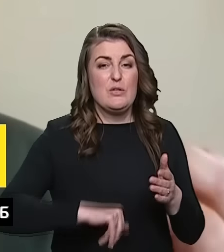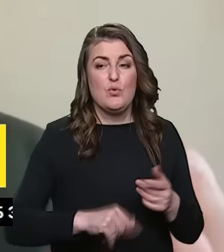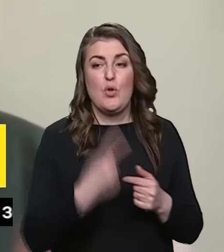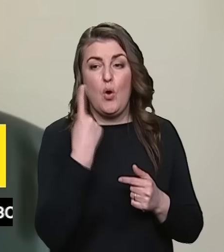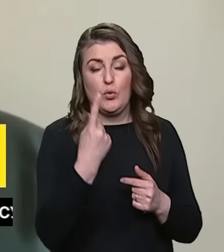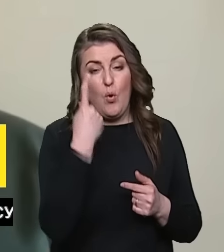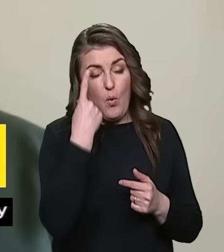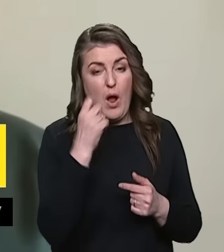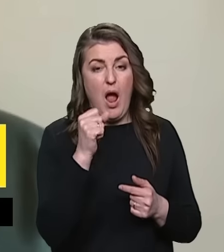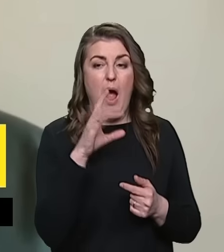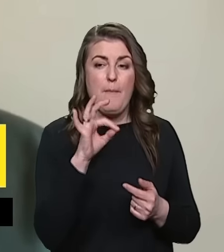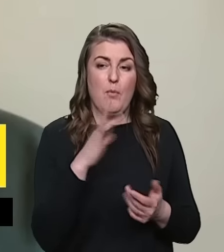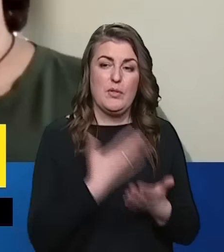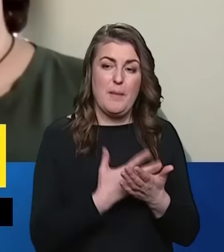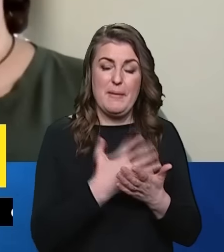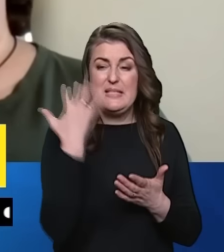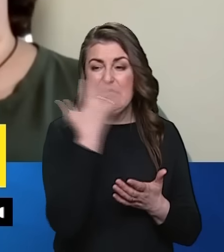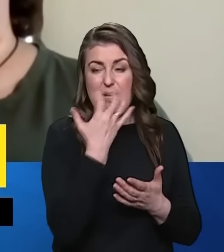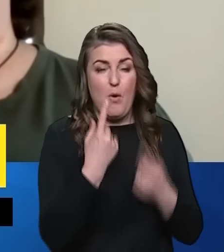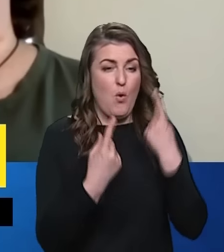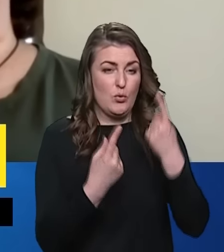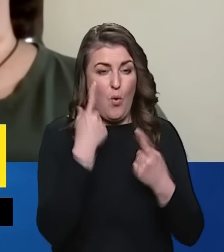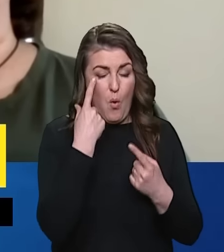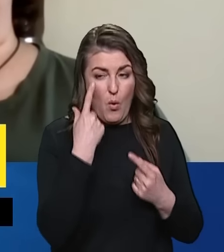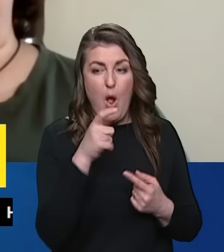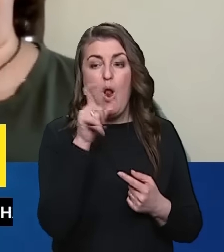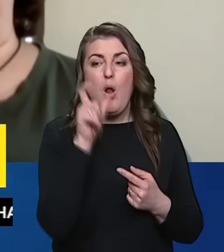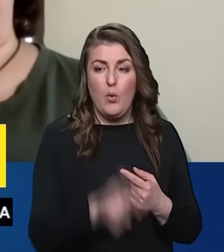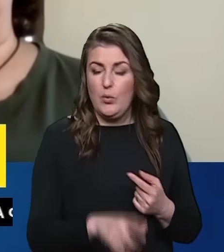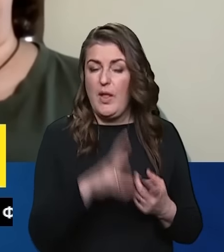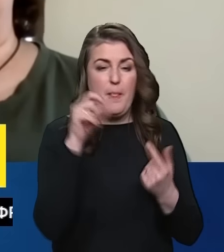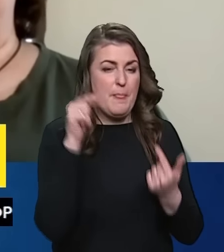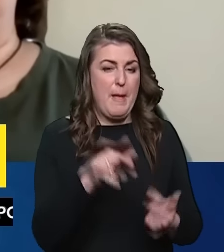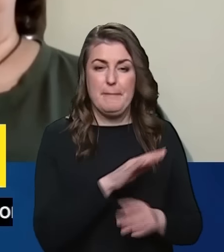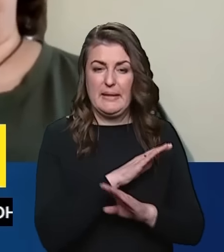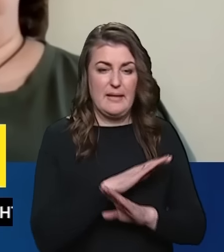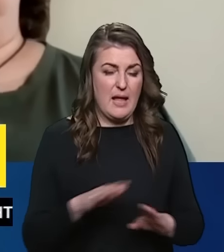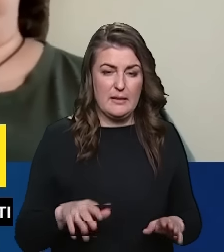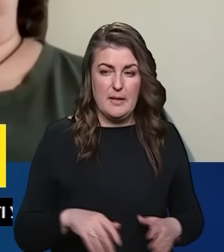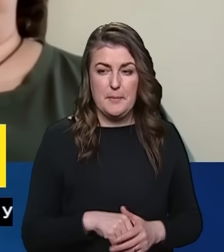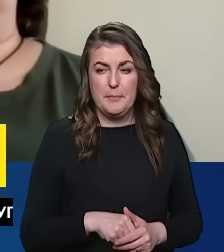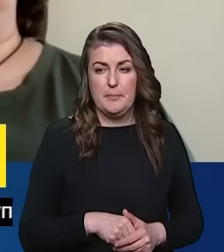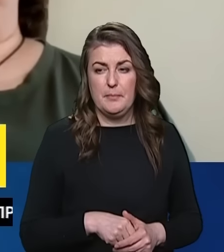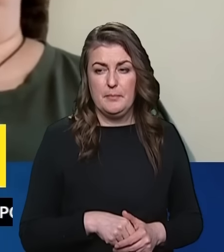одного ока або, наприклад, сліпота одного ока, людина є непридатна.